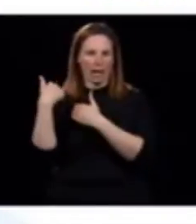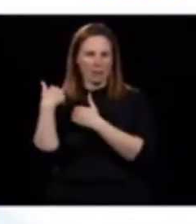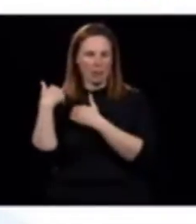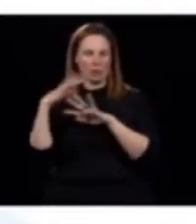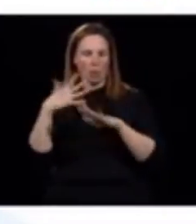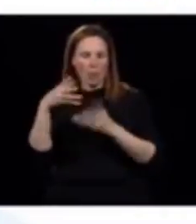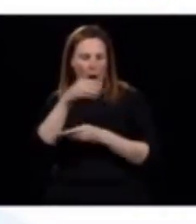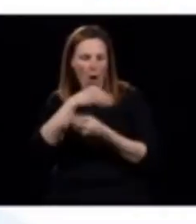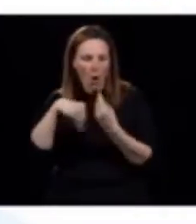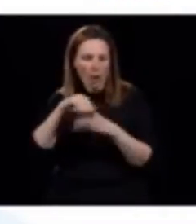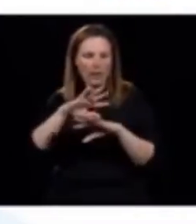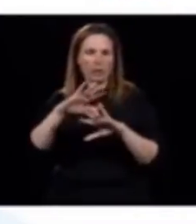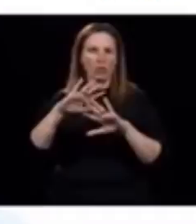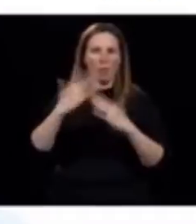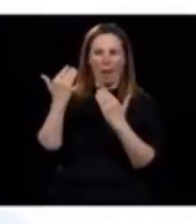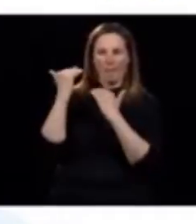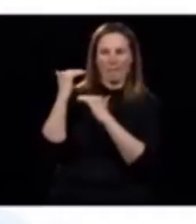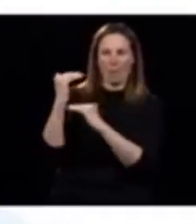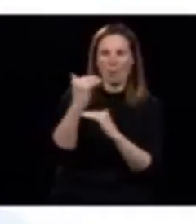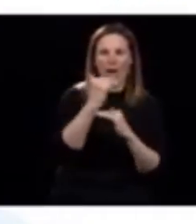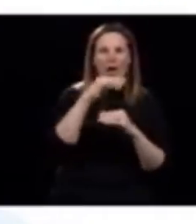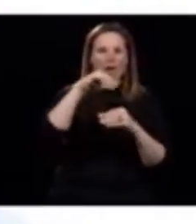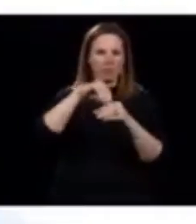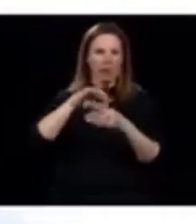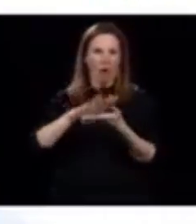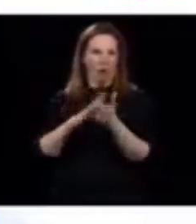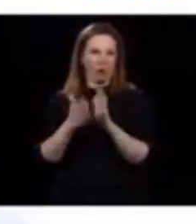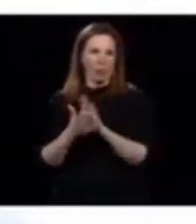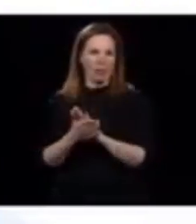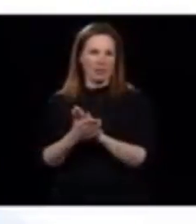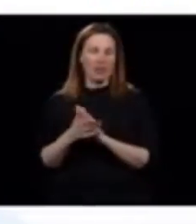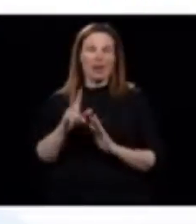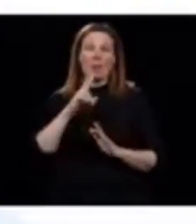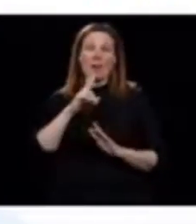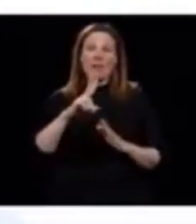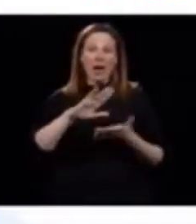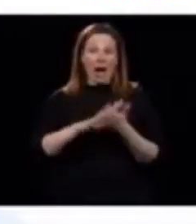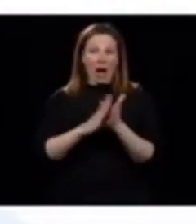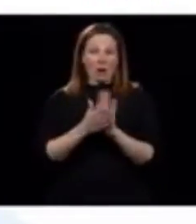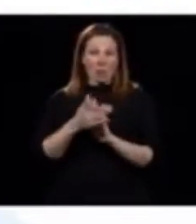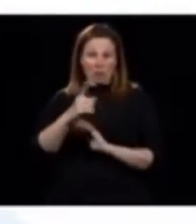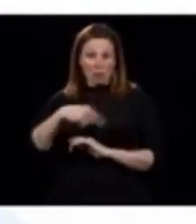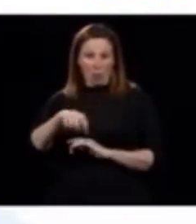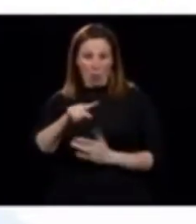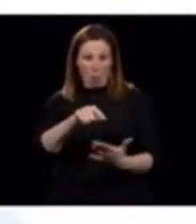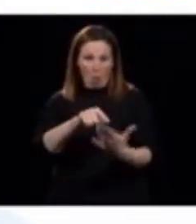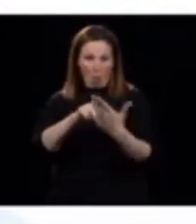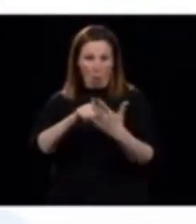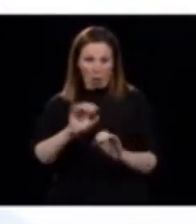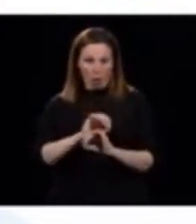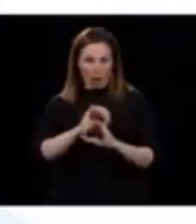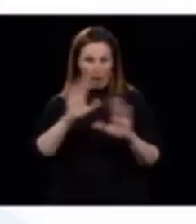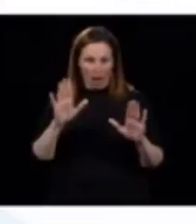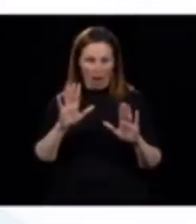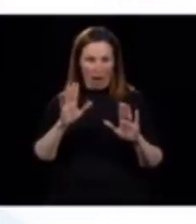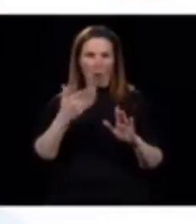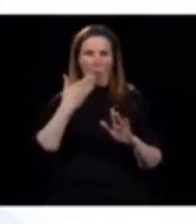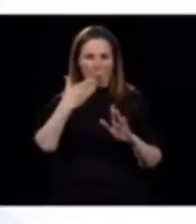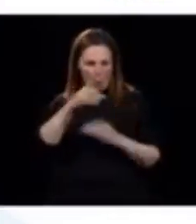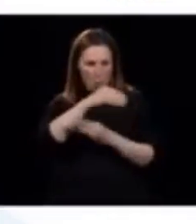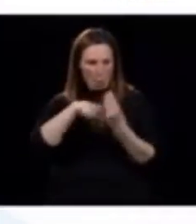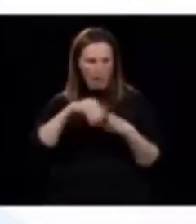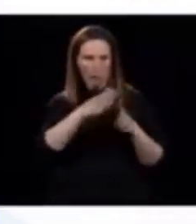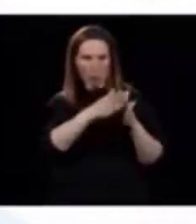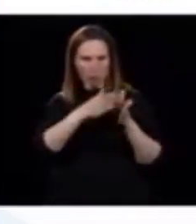travail comme mesure de protection pour les personnes. Donc, les entreprises qui auront démontré qu'ils se sont réorganisées,